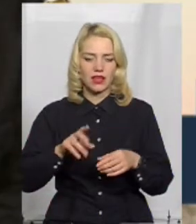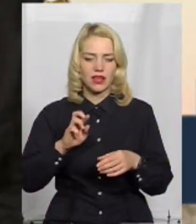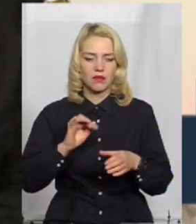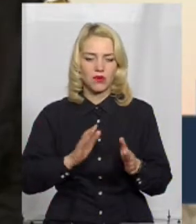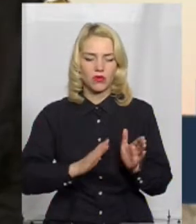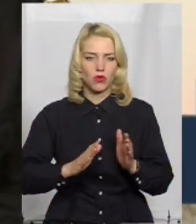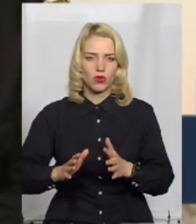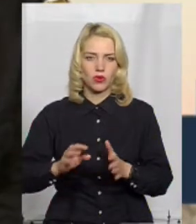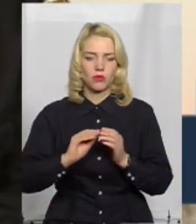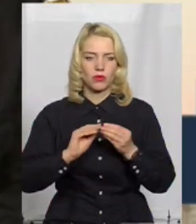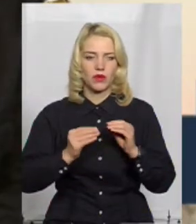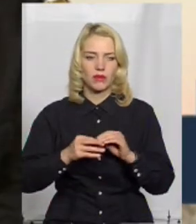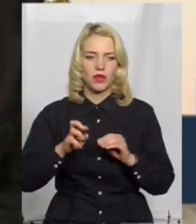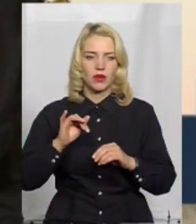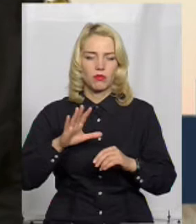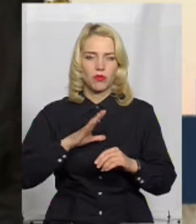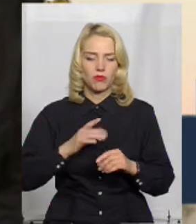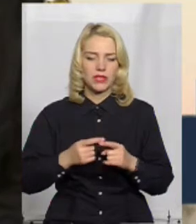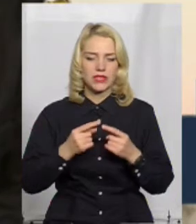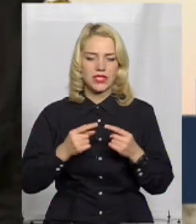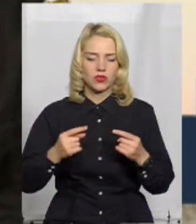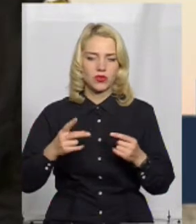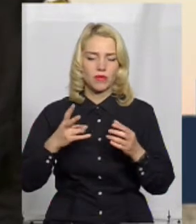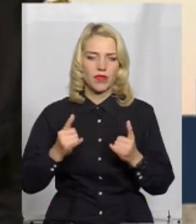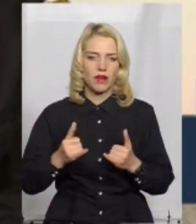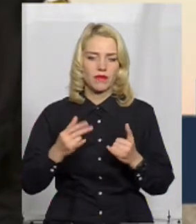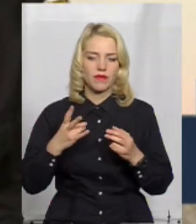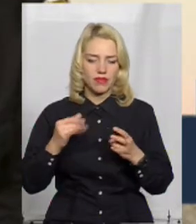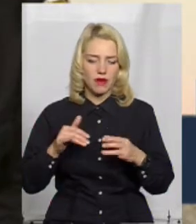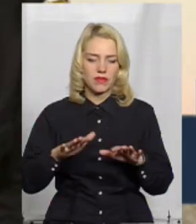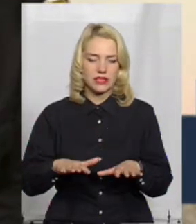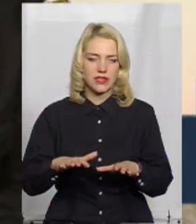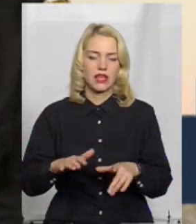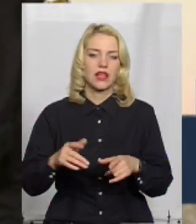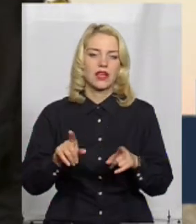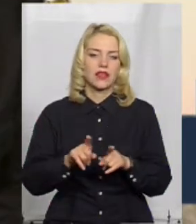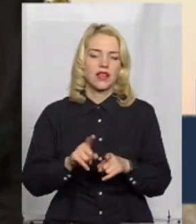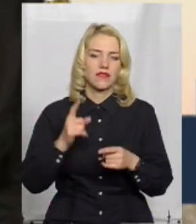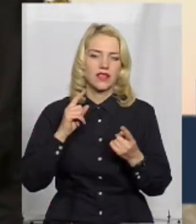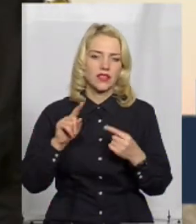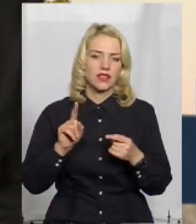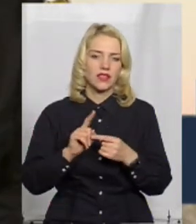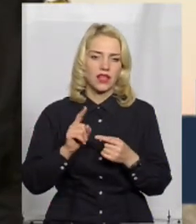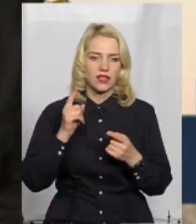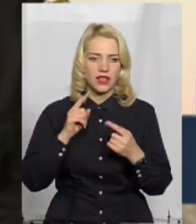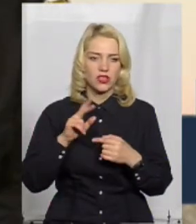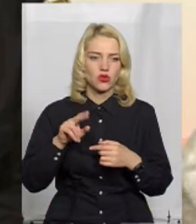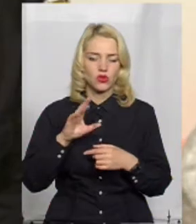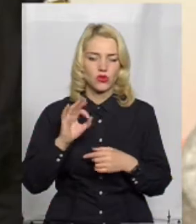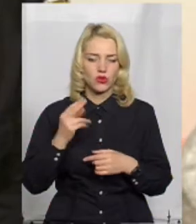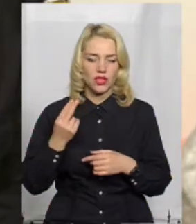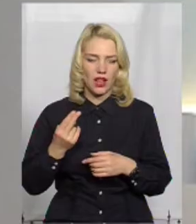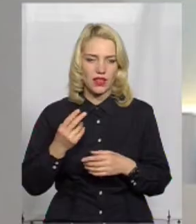проблеми та був таким собі превентивним заходом на місцях. Так і виникла така ідея щодо соціальних перемовників.